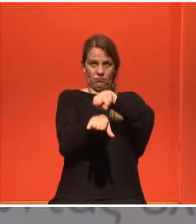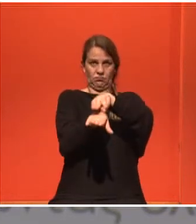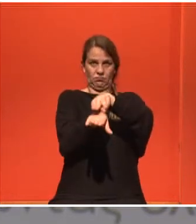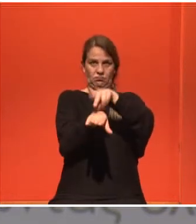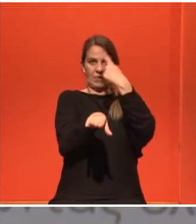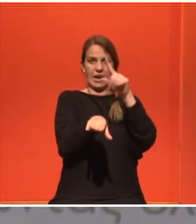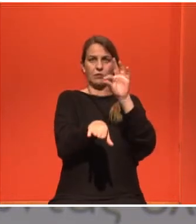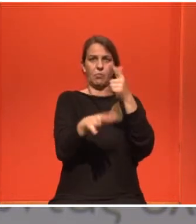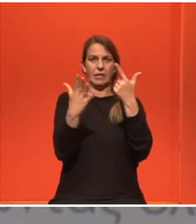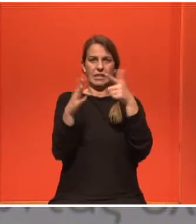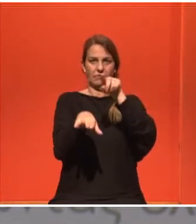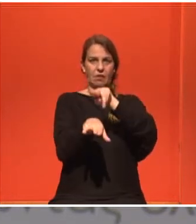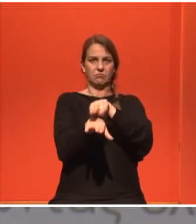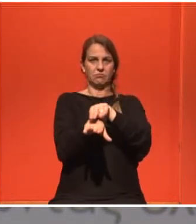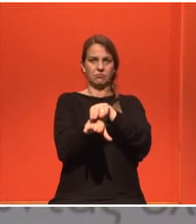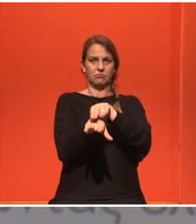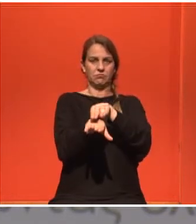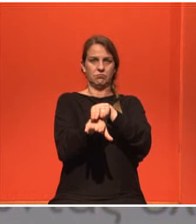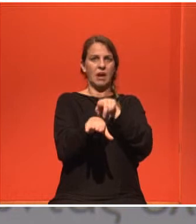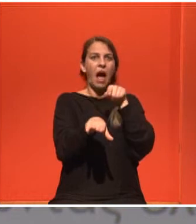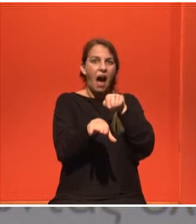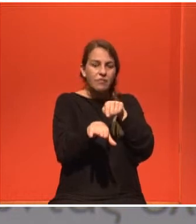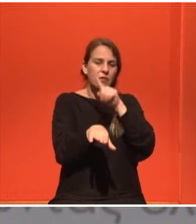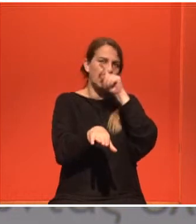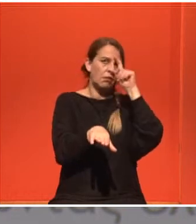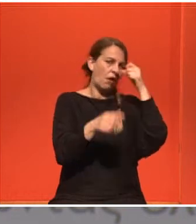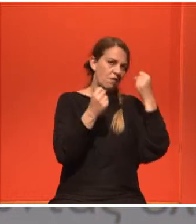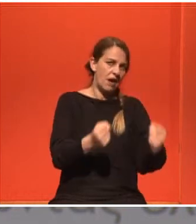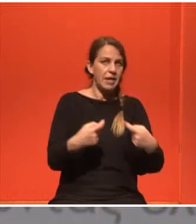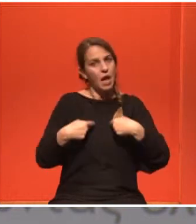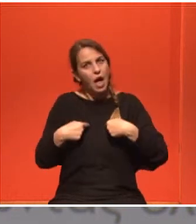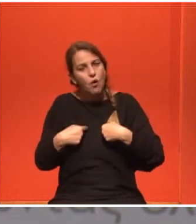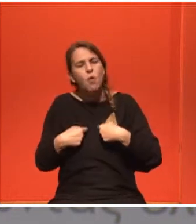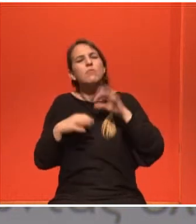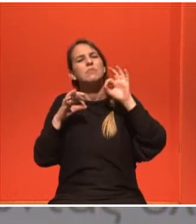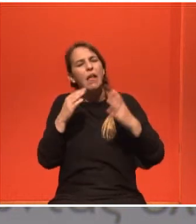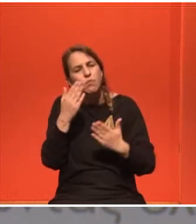Οπότε εμένα η πρωινή άσκηση εγώ κάθε πρωί που σηκωνόμουν